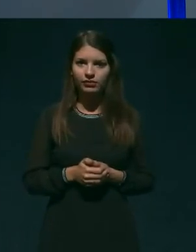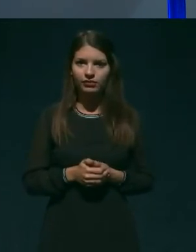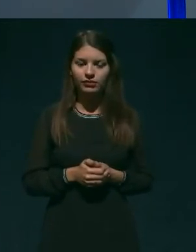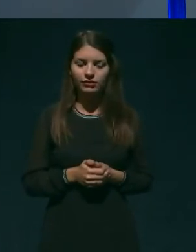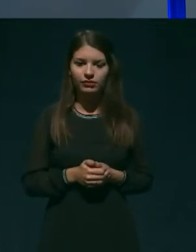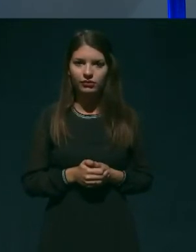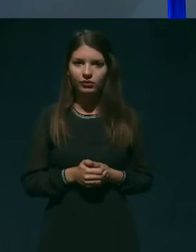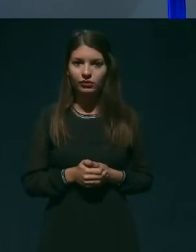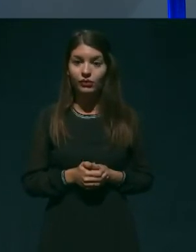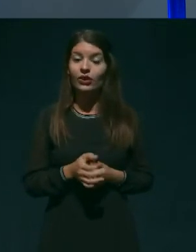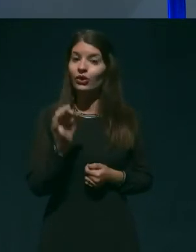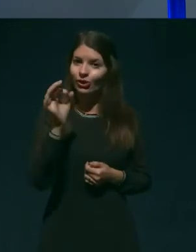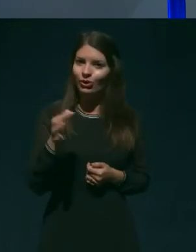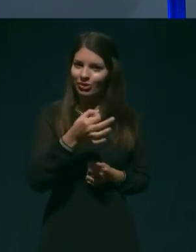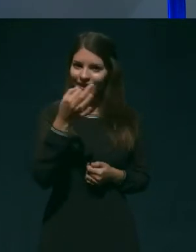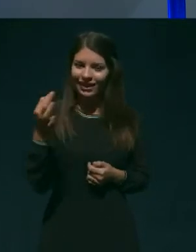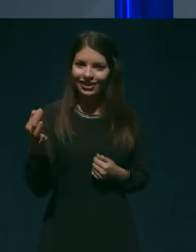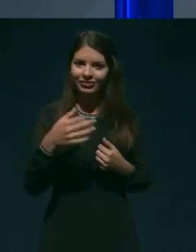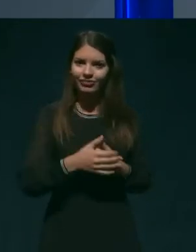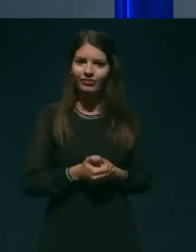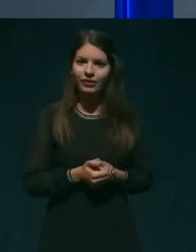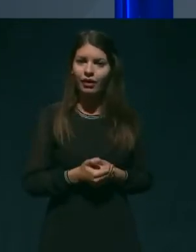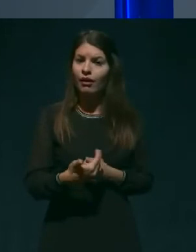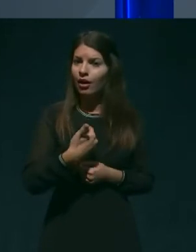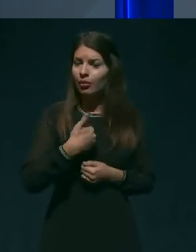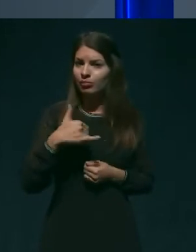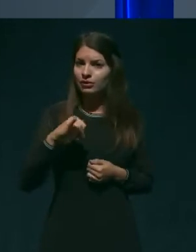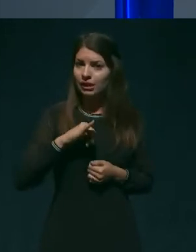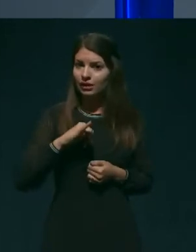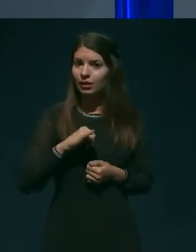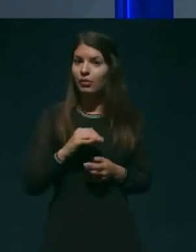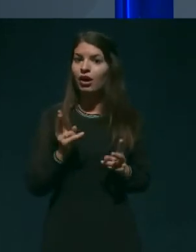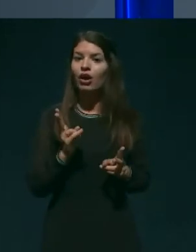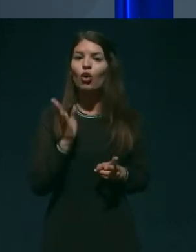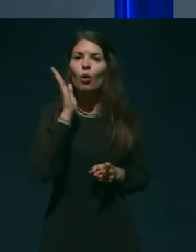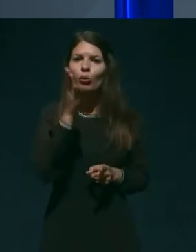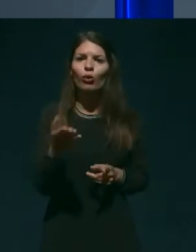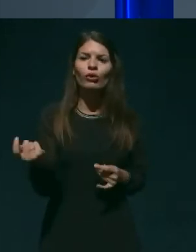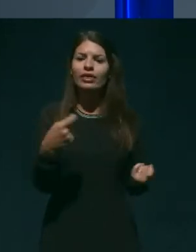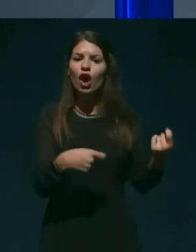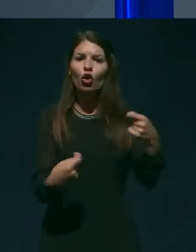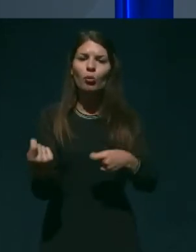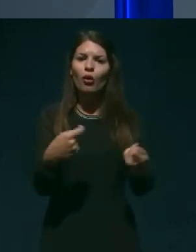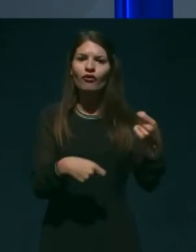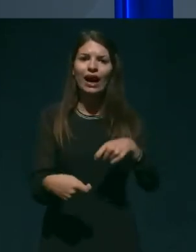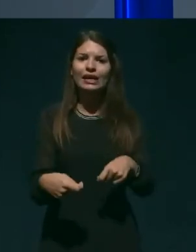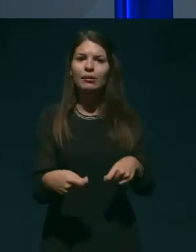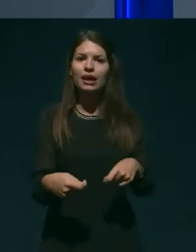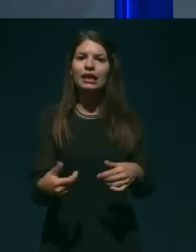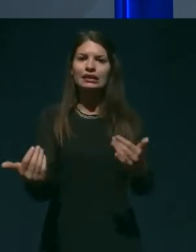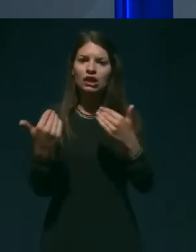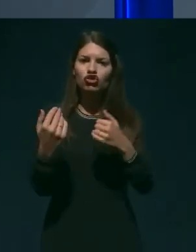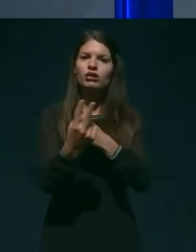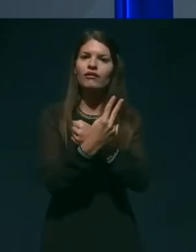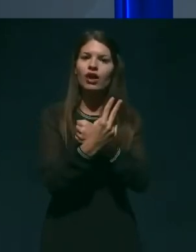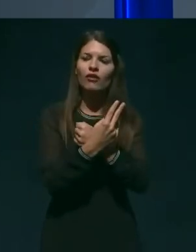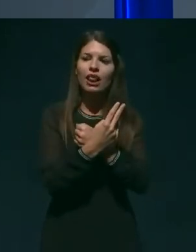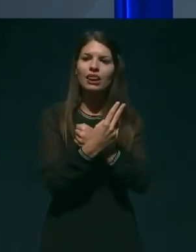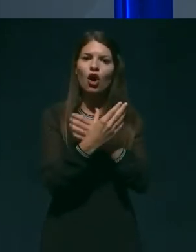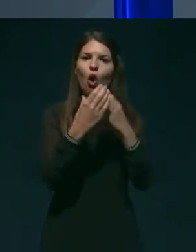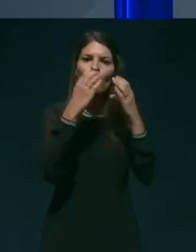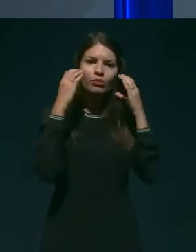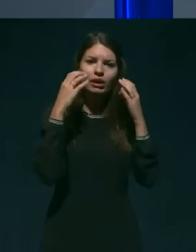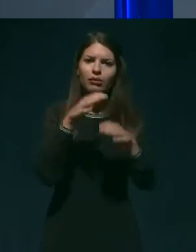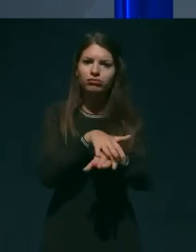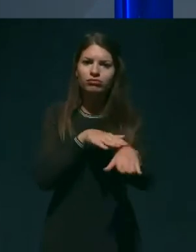Dobar dan. Zanima me, kako bo z nakupovanjem zaščitne in varovalne opreme, torej kako bodo